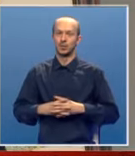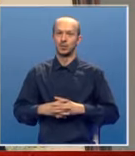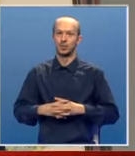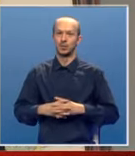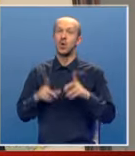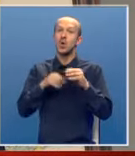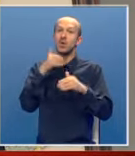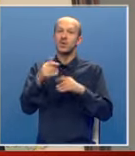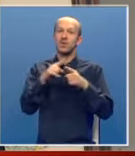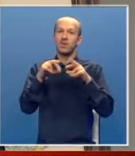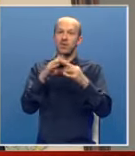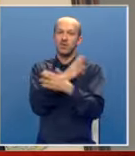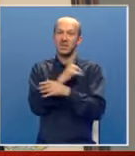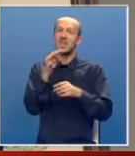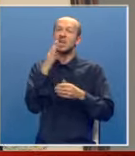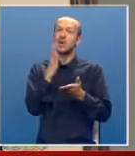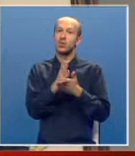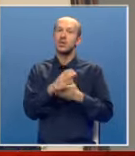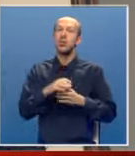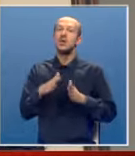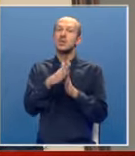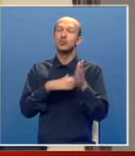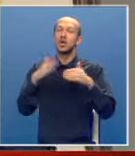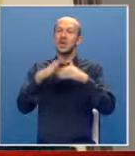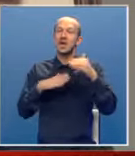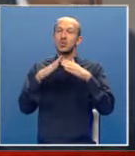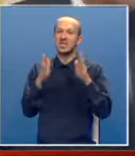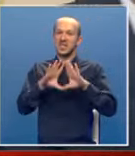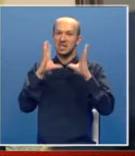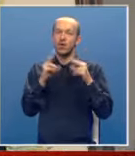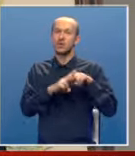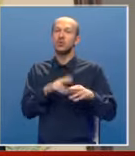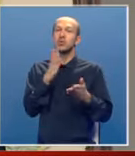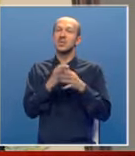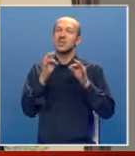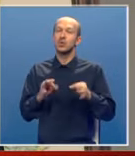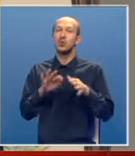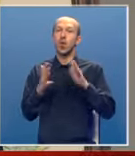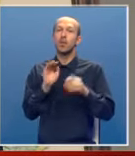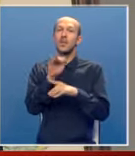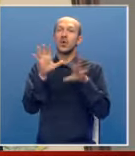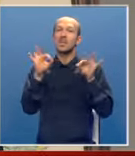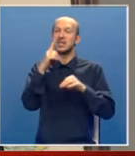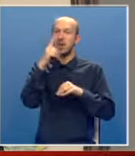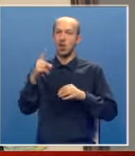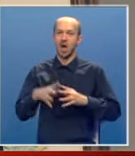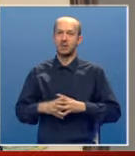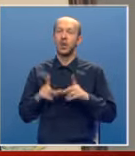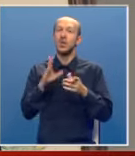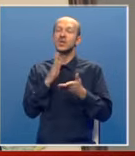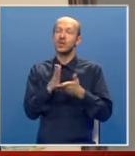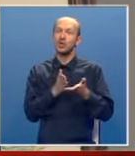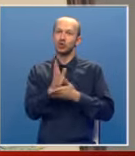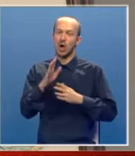U narednoj fazi kad budemo započeli gradnju zgrade i sve ostalo, to će sigurno biti oko preko 10 miliona. U svakom